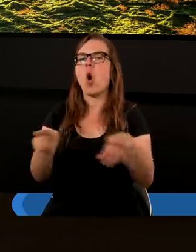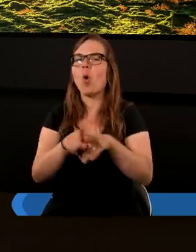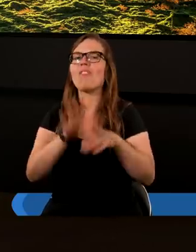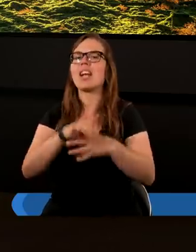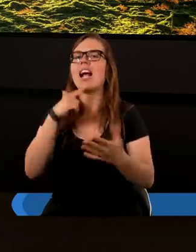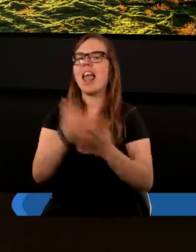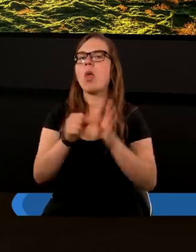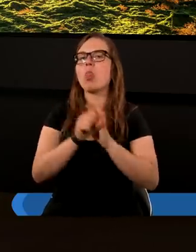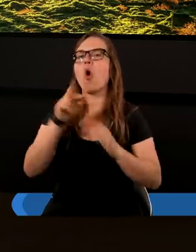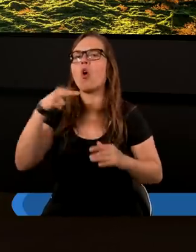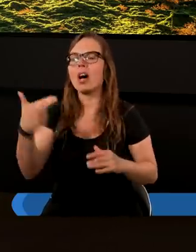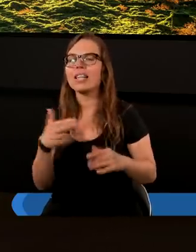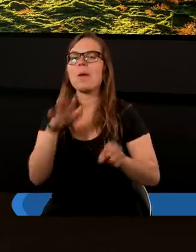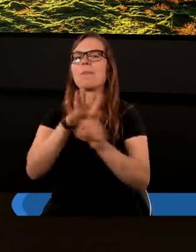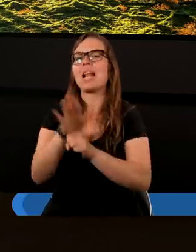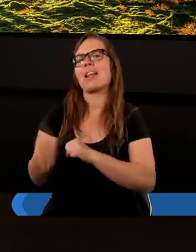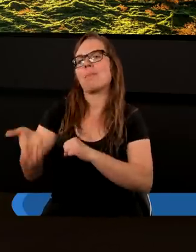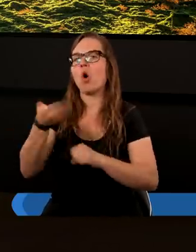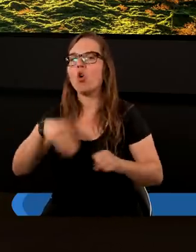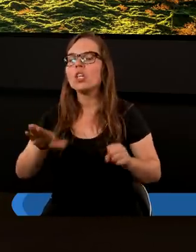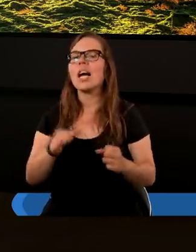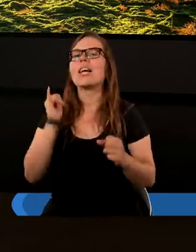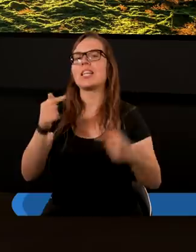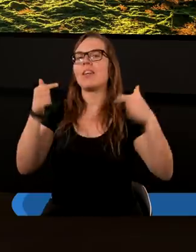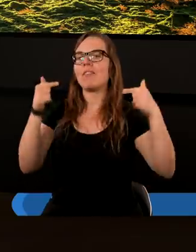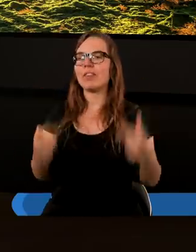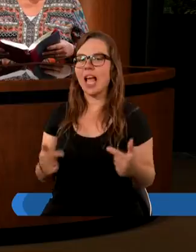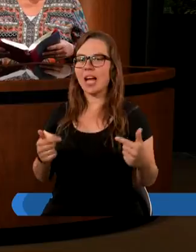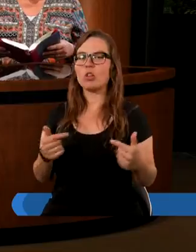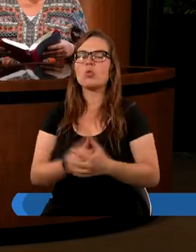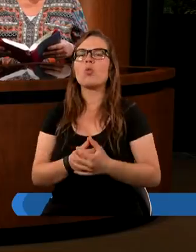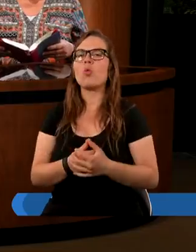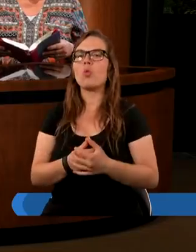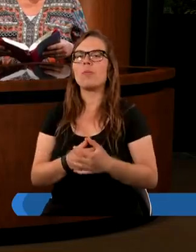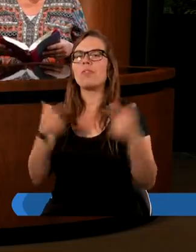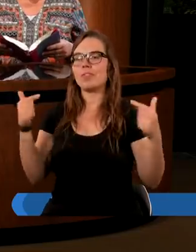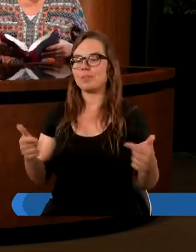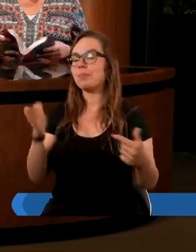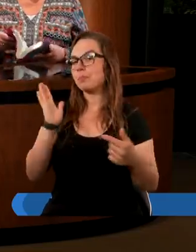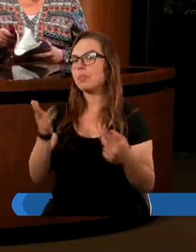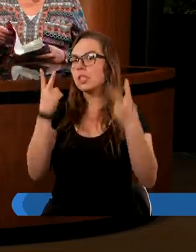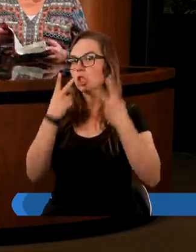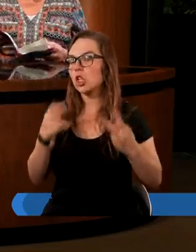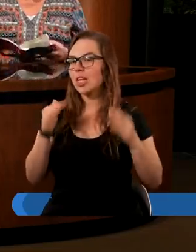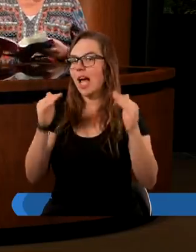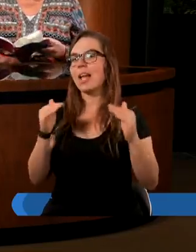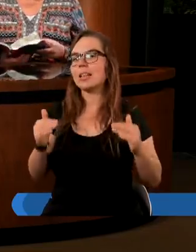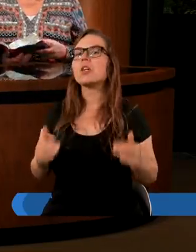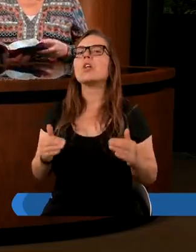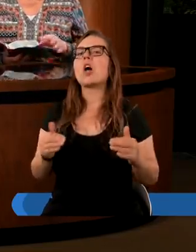liście do Korentian w 15 rozdziale i wiersze będziemy czytać